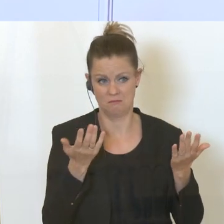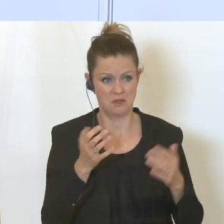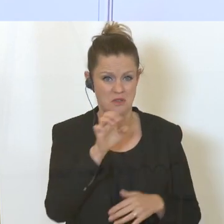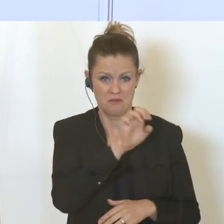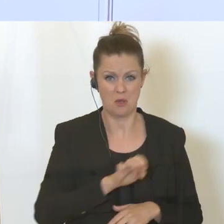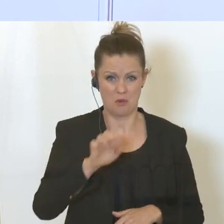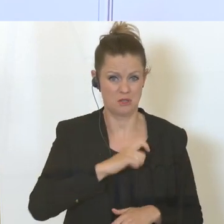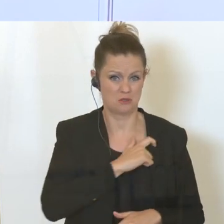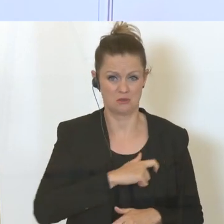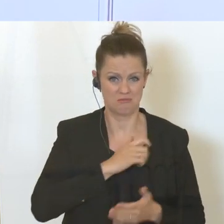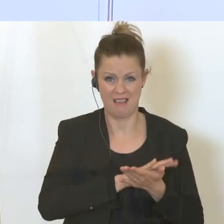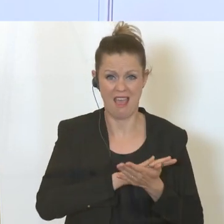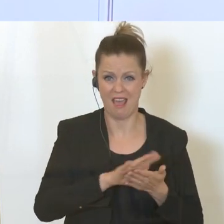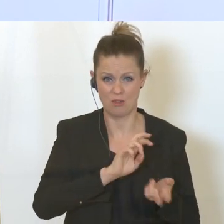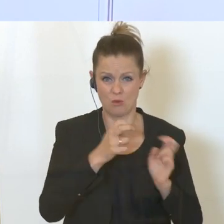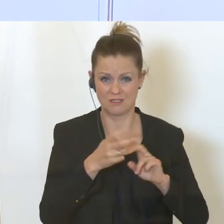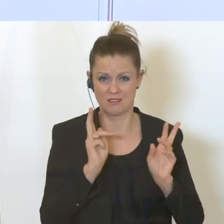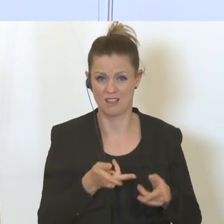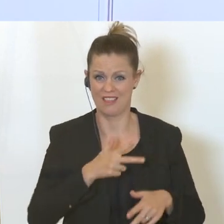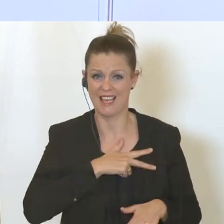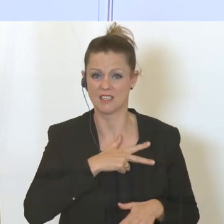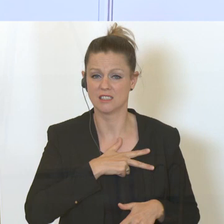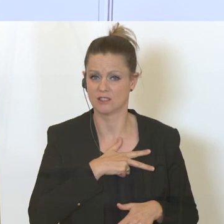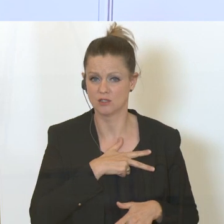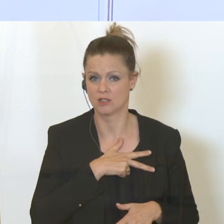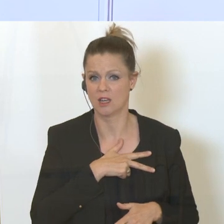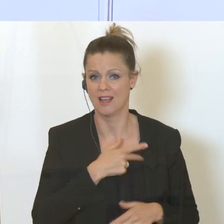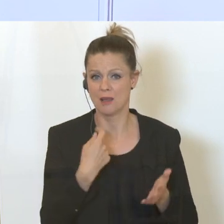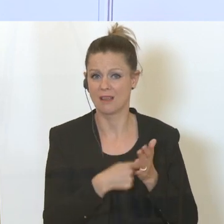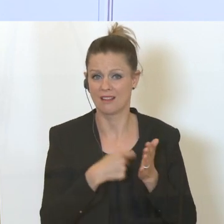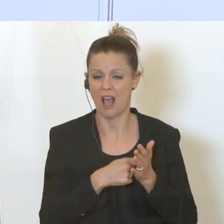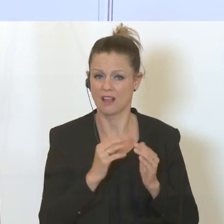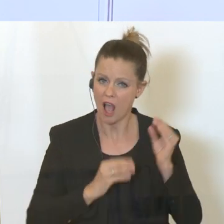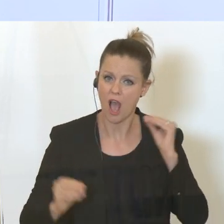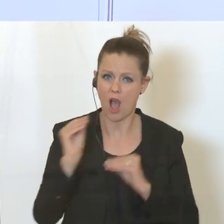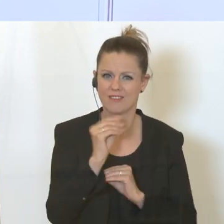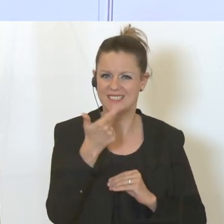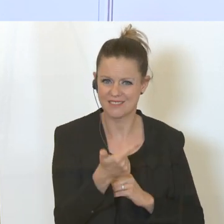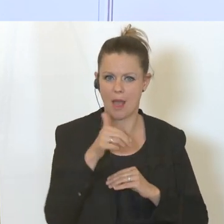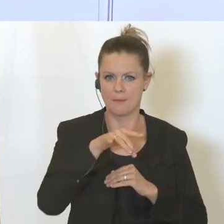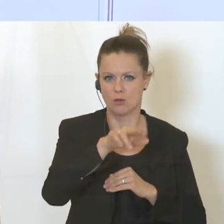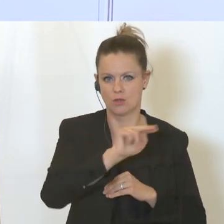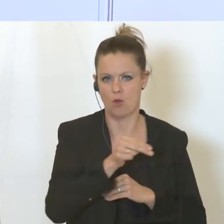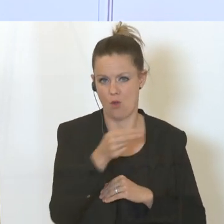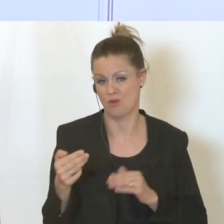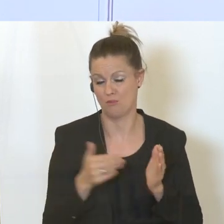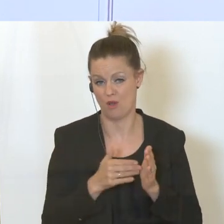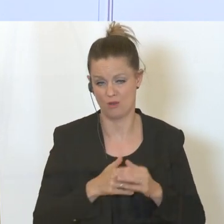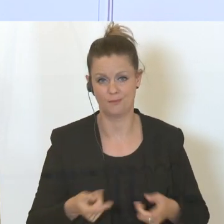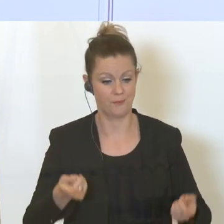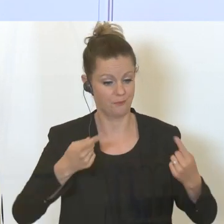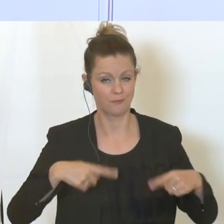Europäische Kommission, dies auf einen realistischen Betrag von 2 Millionen Euro anzuheben. Was es auch gilt, ist die